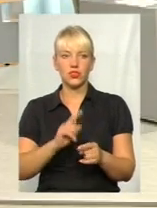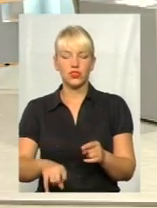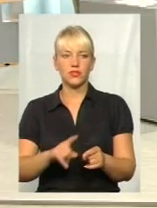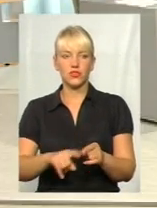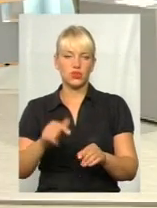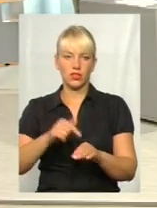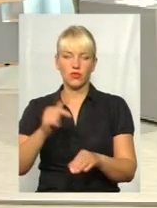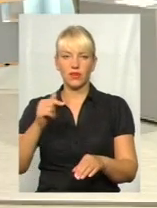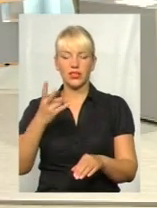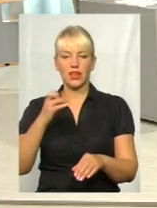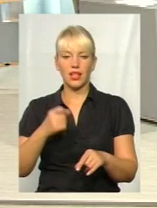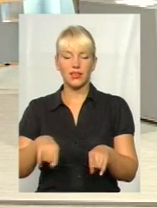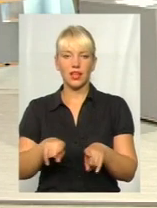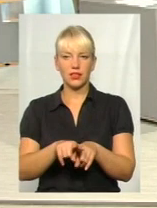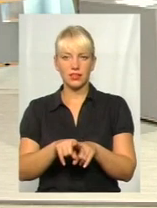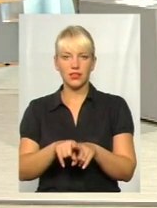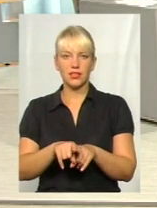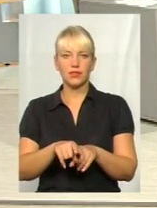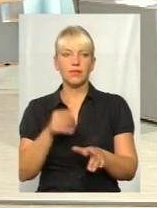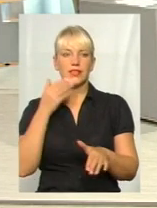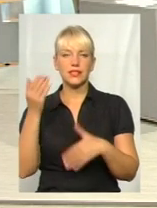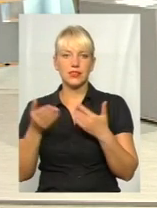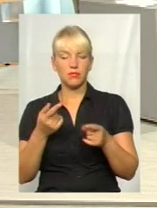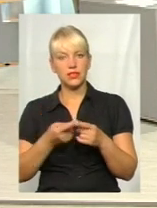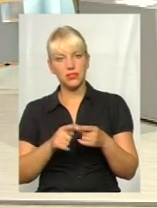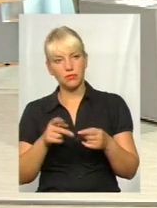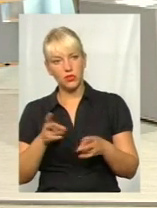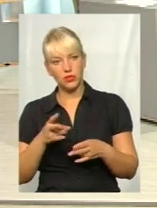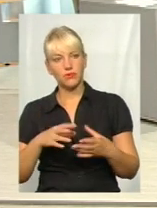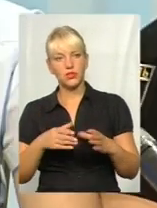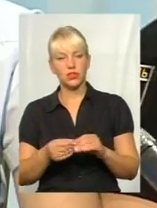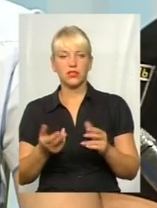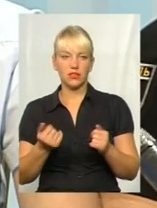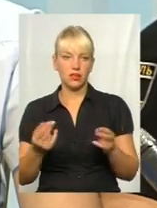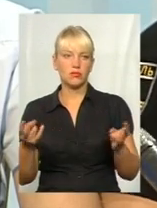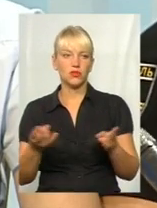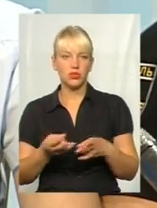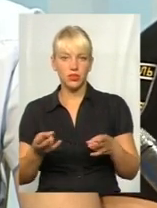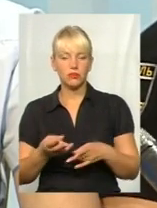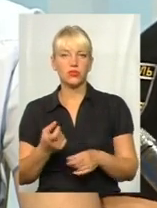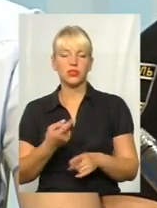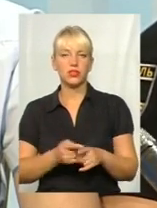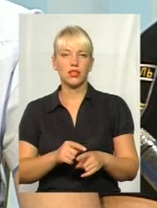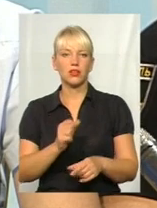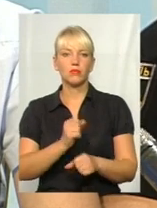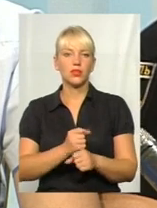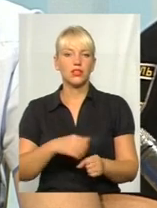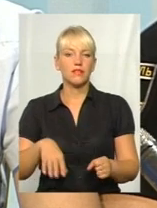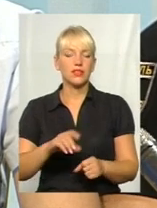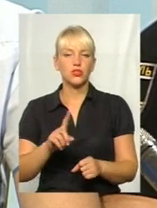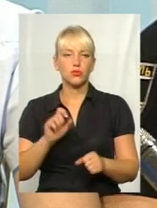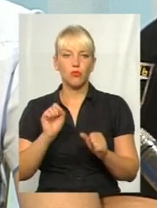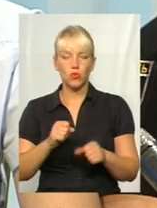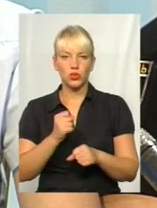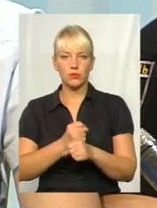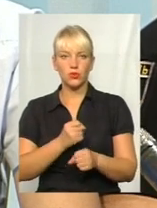реагувати на такі запити? Це потрібно взагалі? Так, звичайно, потрібно це робити. Все, що можливо зробити